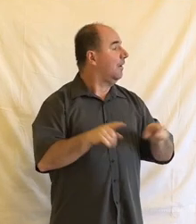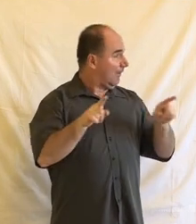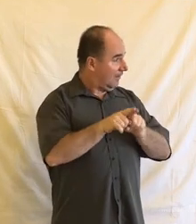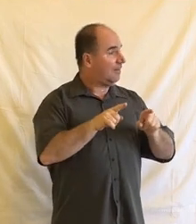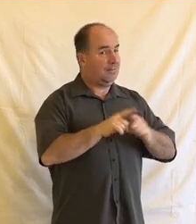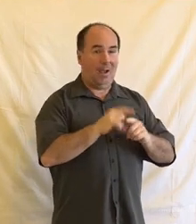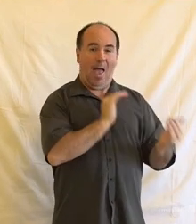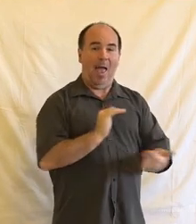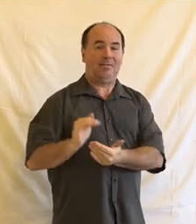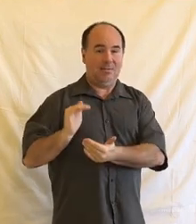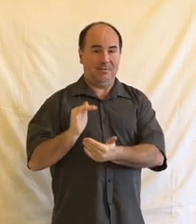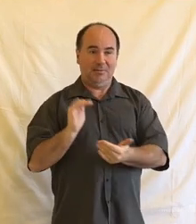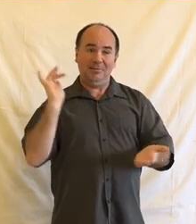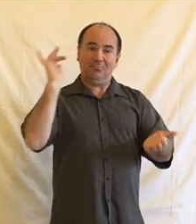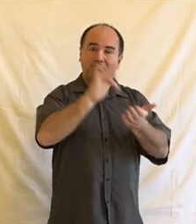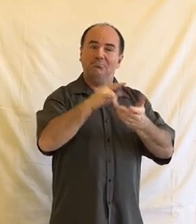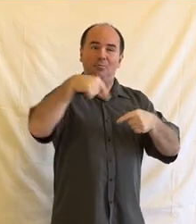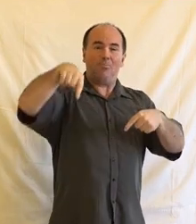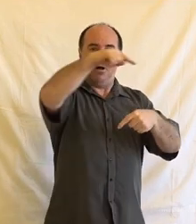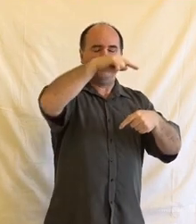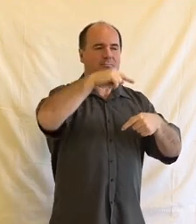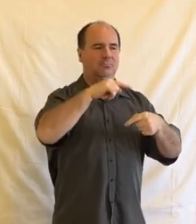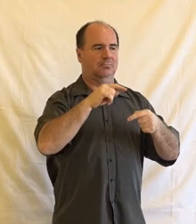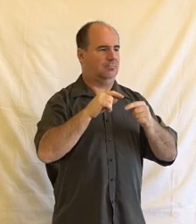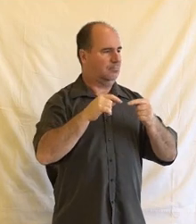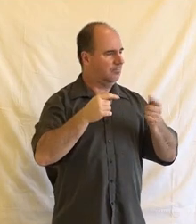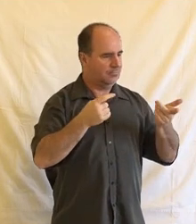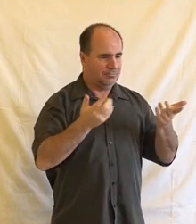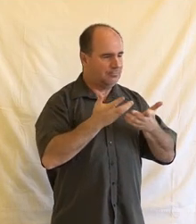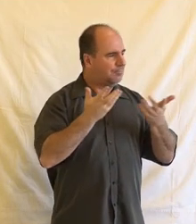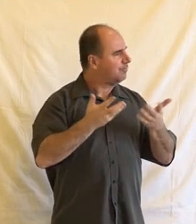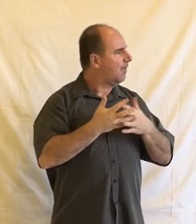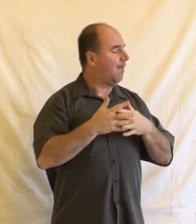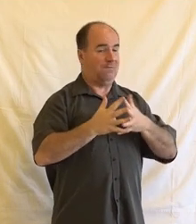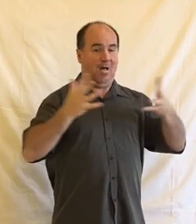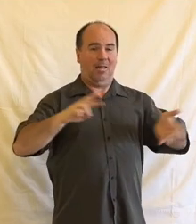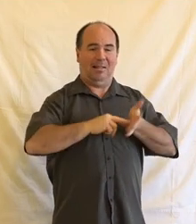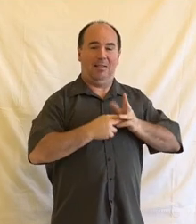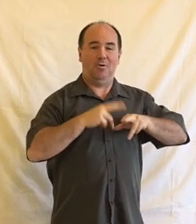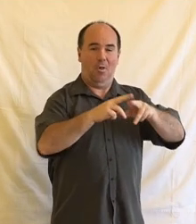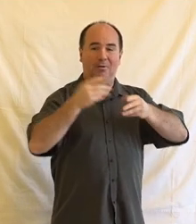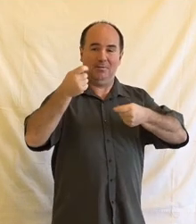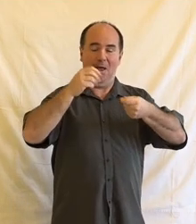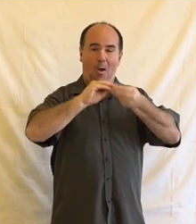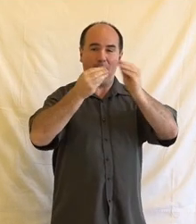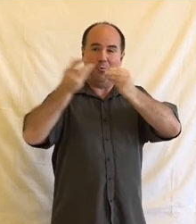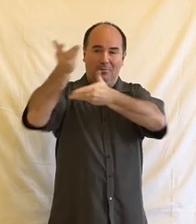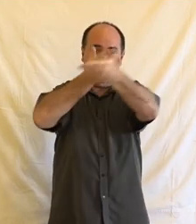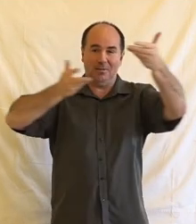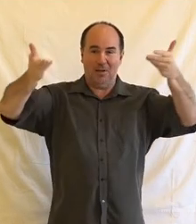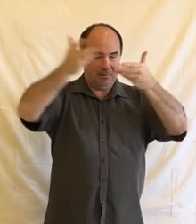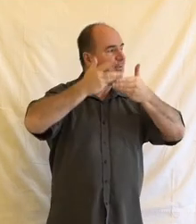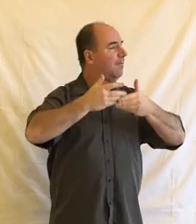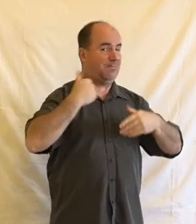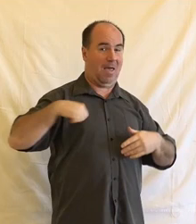dopad a podílala se na většině velkých technologických transakcí ve střední a východní Evropě posledních